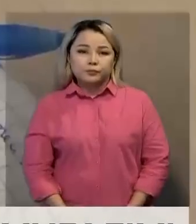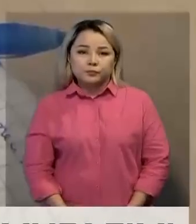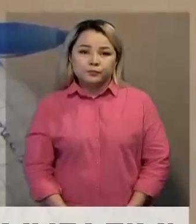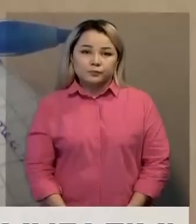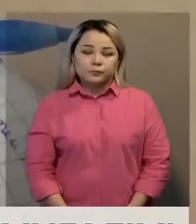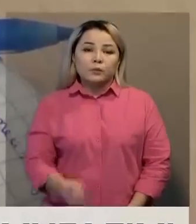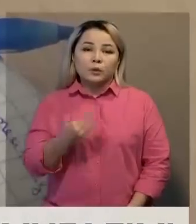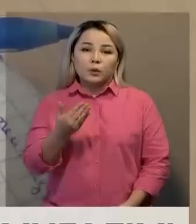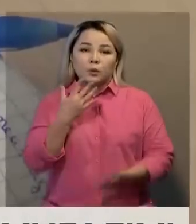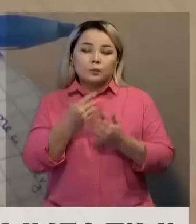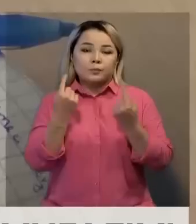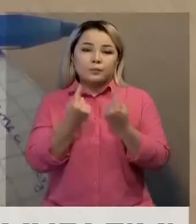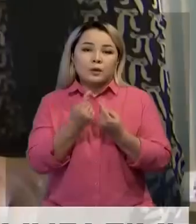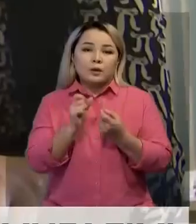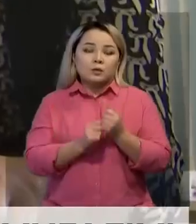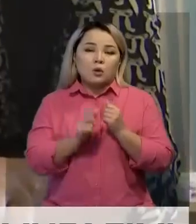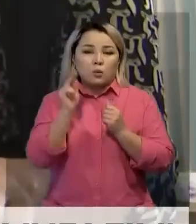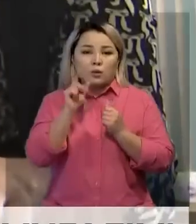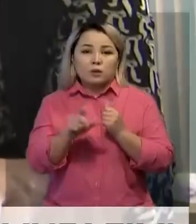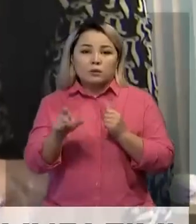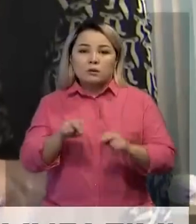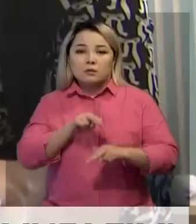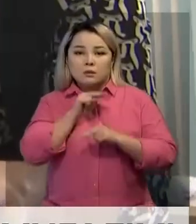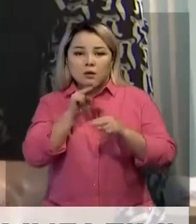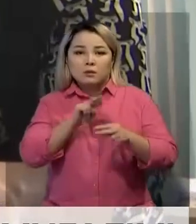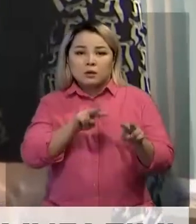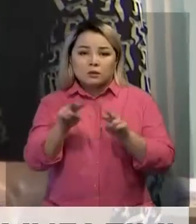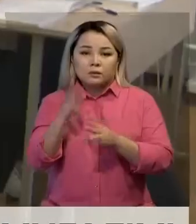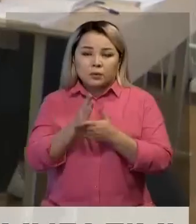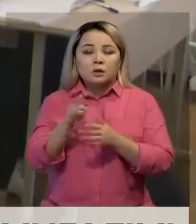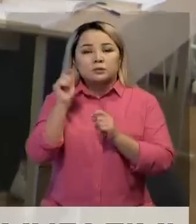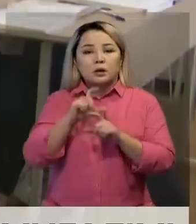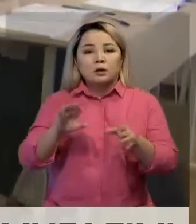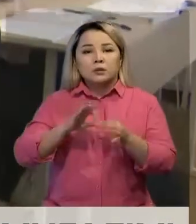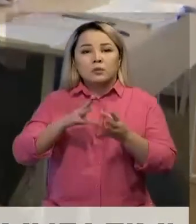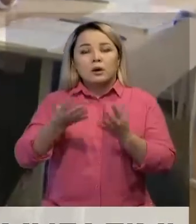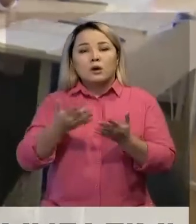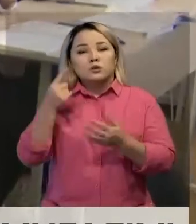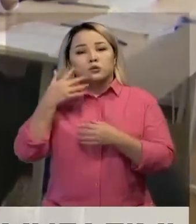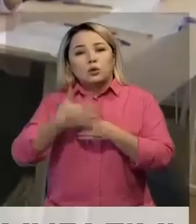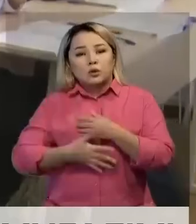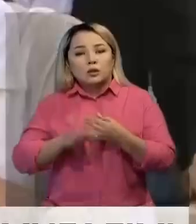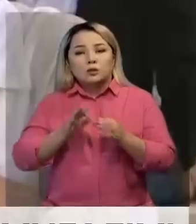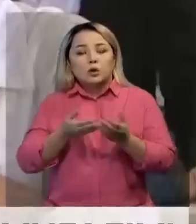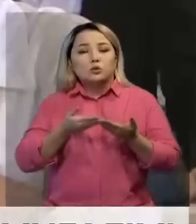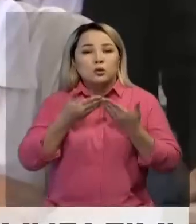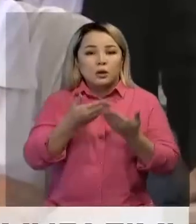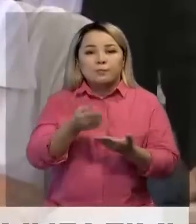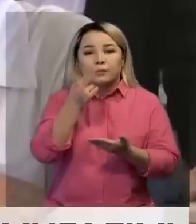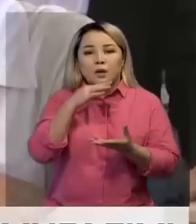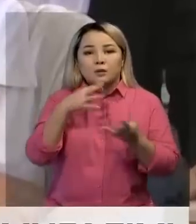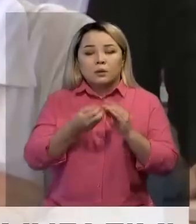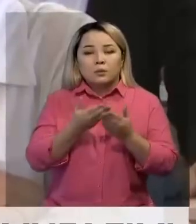Ол сұныпта отырған әру қошысын назардан тұс қалдырмайды. Сабақты қалай түсінгенін осылай жанына келіп сұрауды әдет